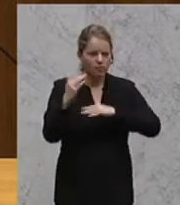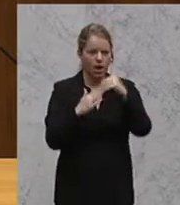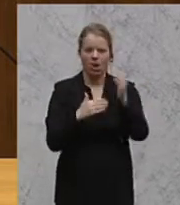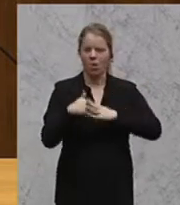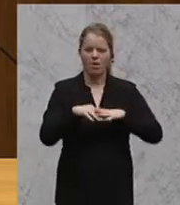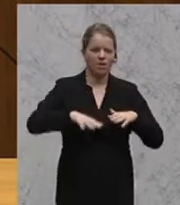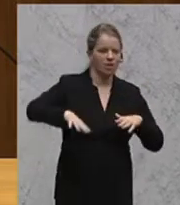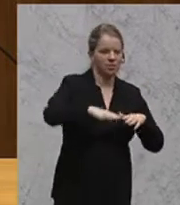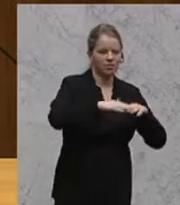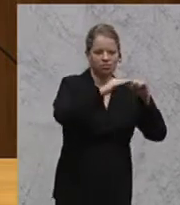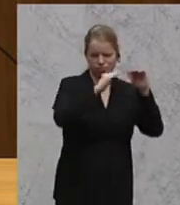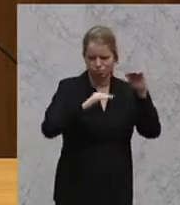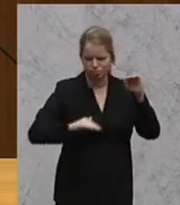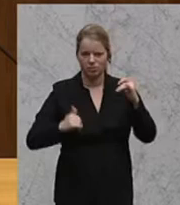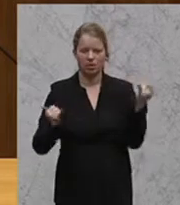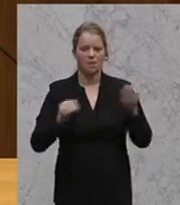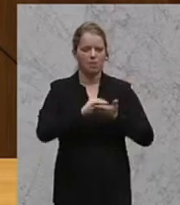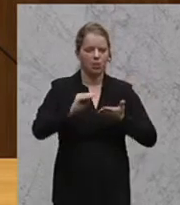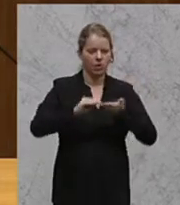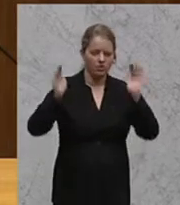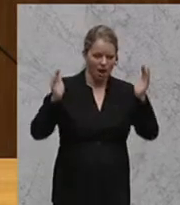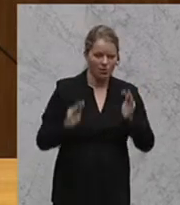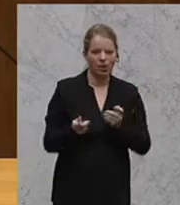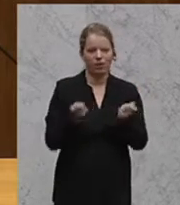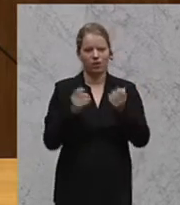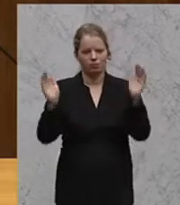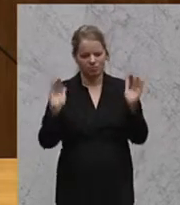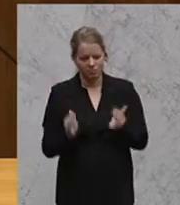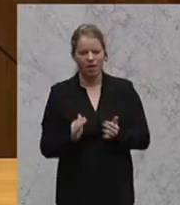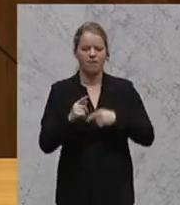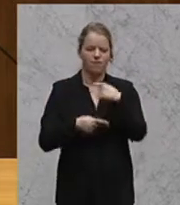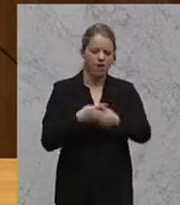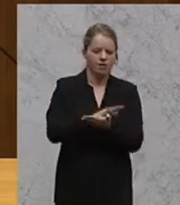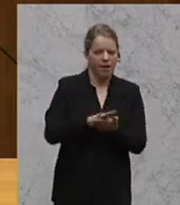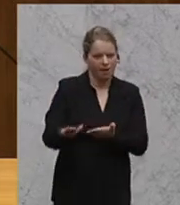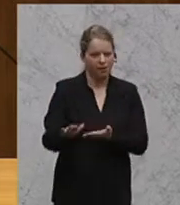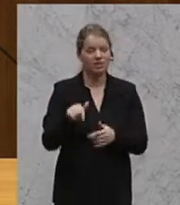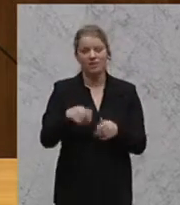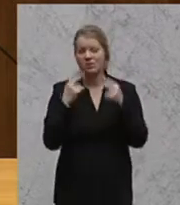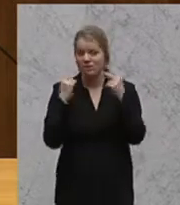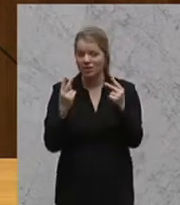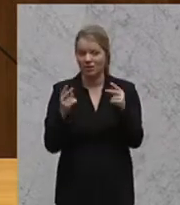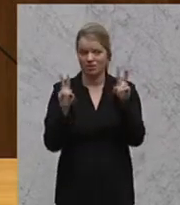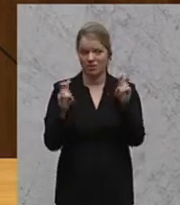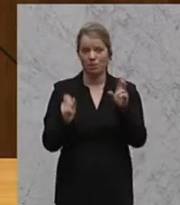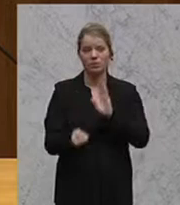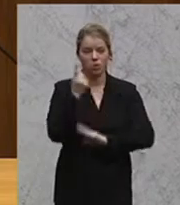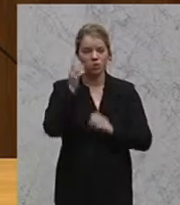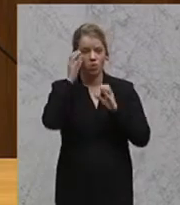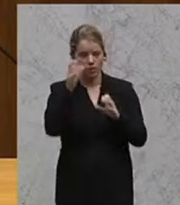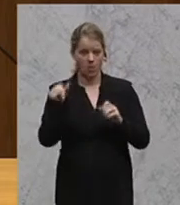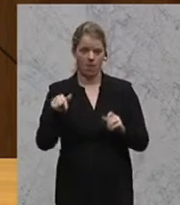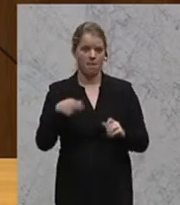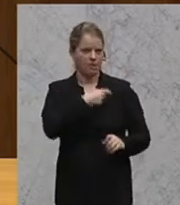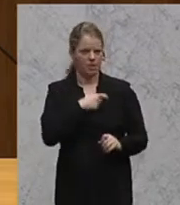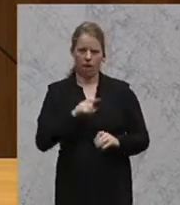vor allem aber auch der Abbau von Bürokratie, von Regulierung, Vereinfachung von Verfahren ist natürlich ein wichtiges, und gerade die ÖVP ist